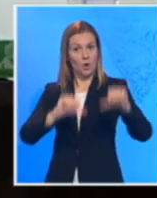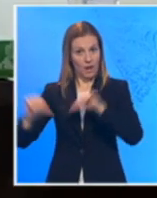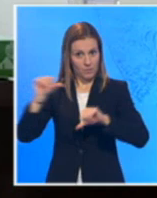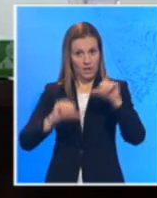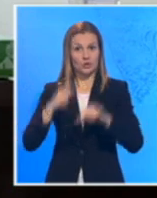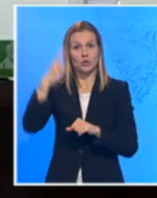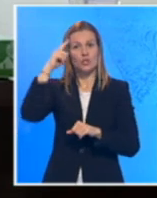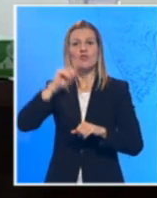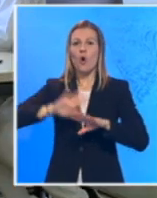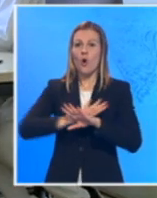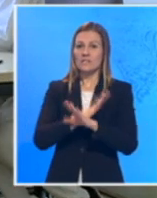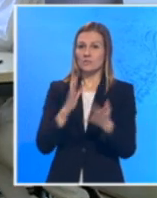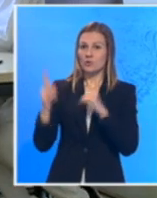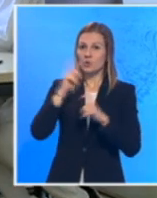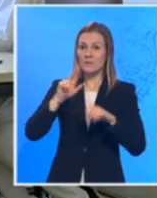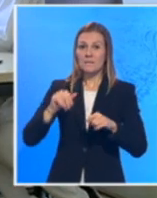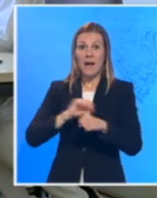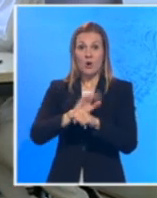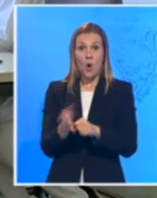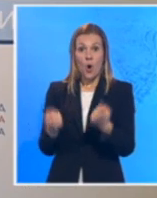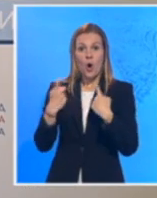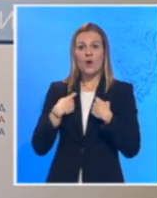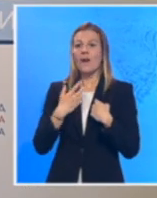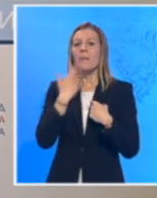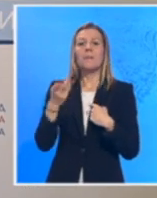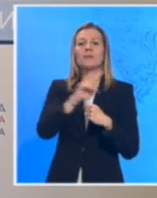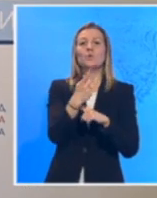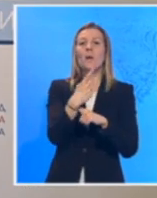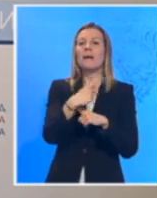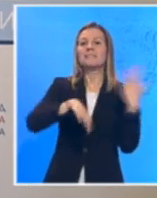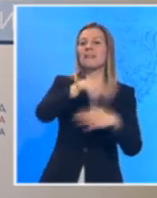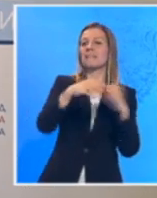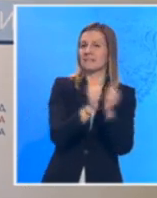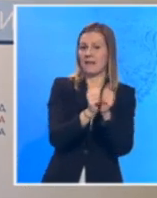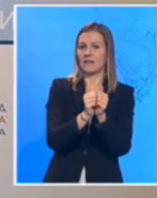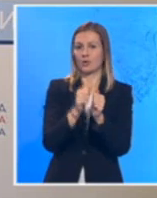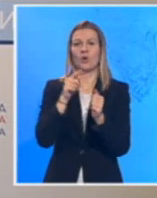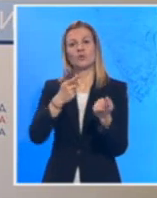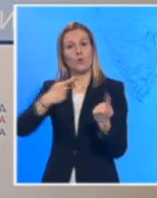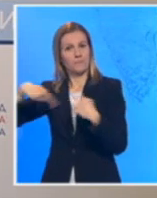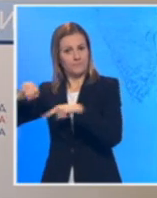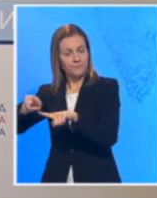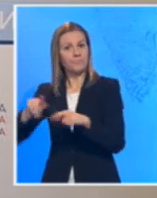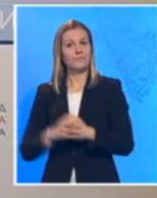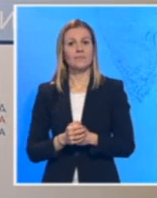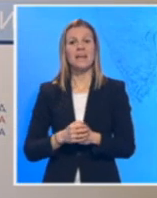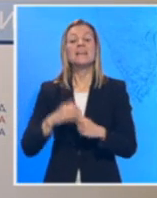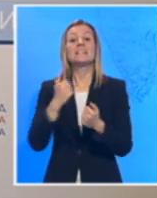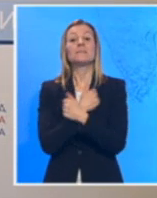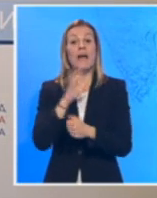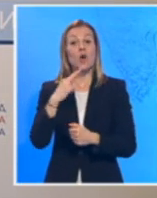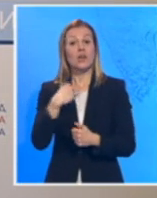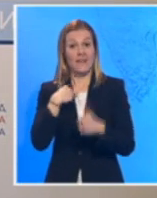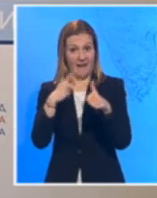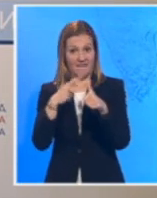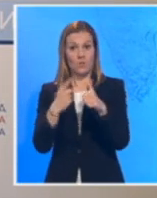simptomima koronavirusa ne dolaze u kontakt sa ostalima. To su ambulanta kao što je poznato, ali nijez gore ponoviti, u Zmajogljena Vuka